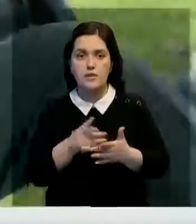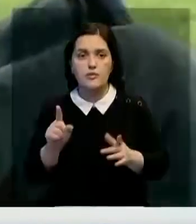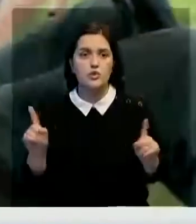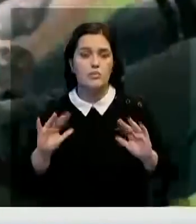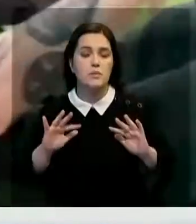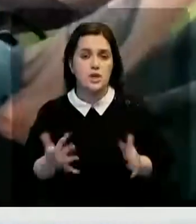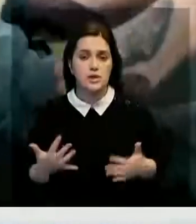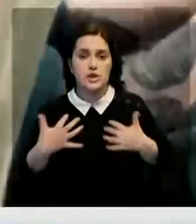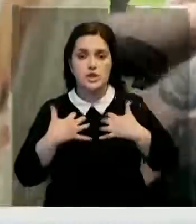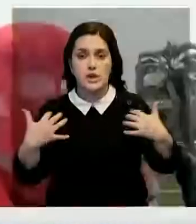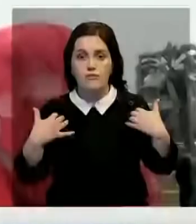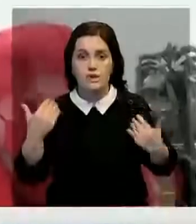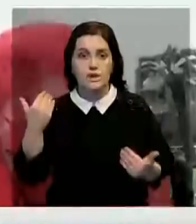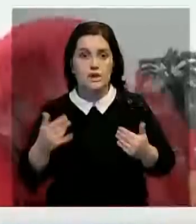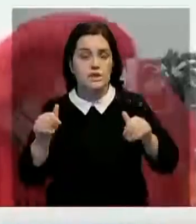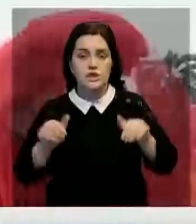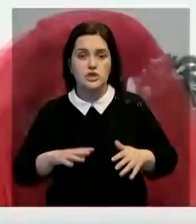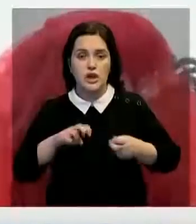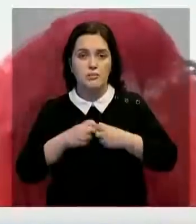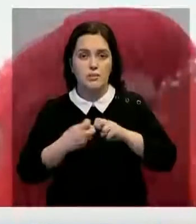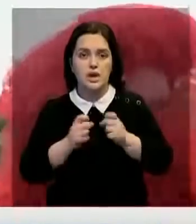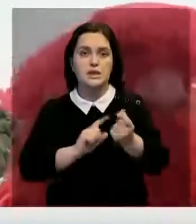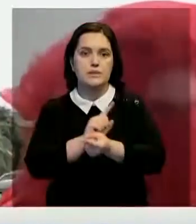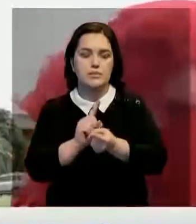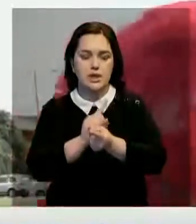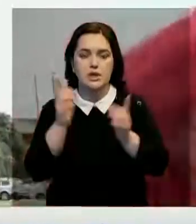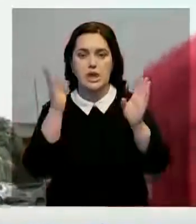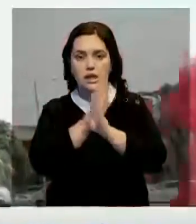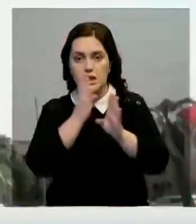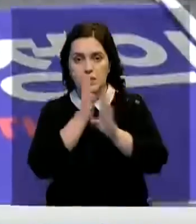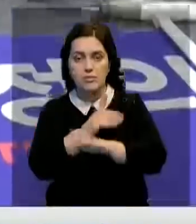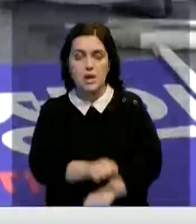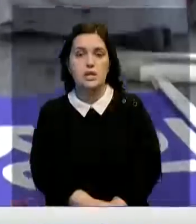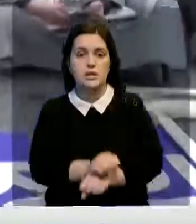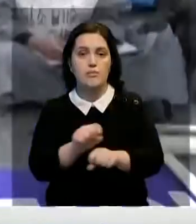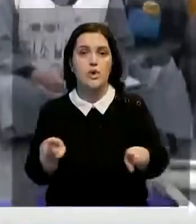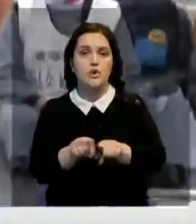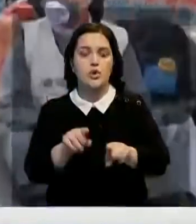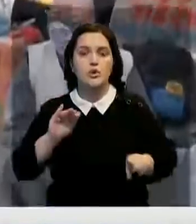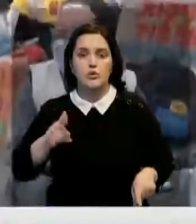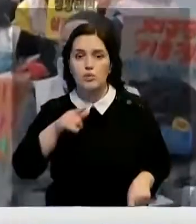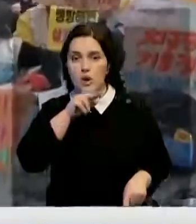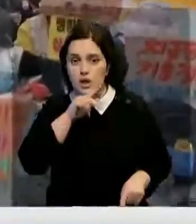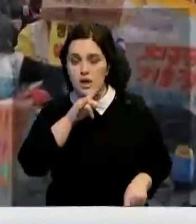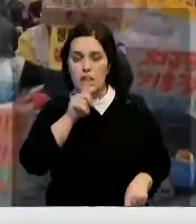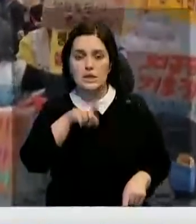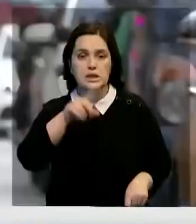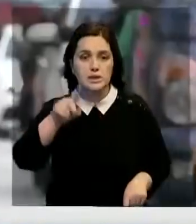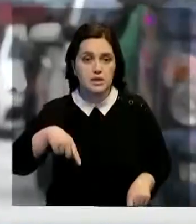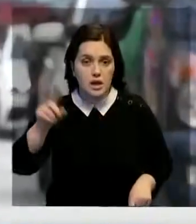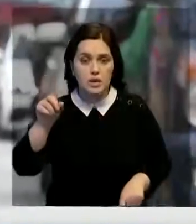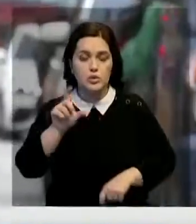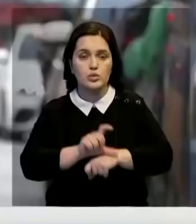произойдет с животными, если не решить проблему изменения климата. Демонстрации также прошли в Южной Корее, Нидерландах, Турции,